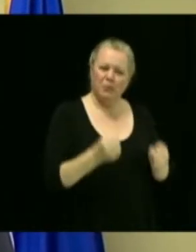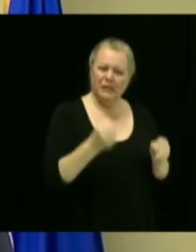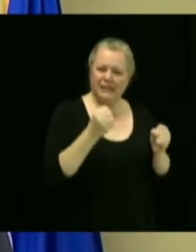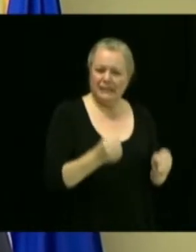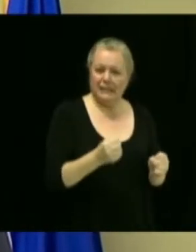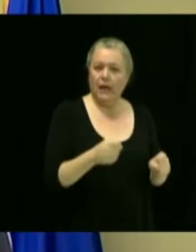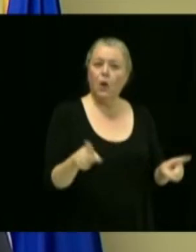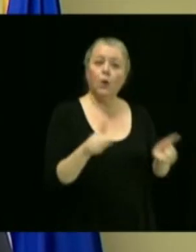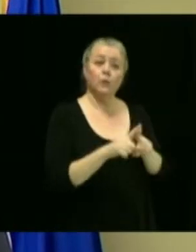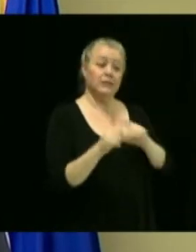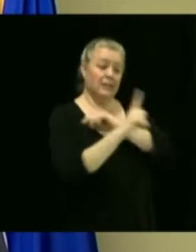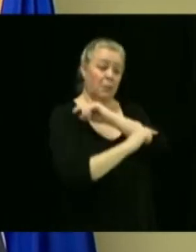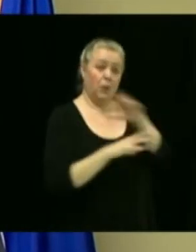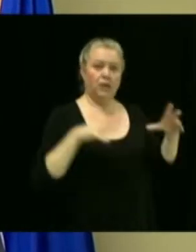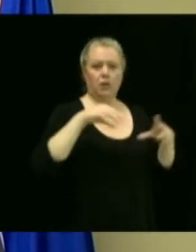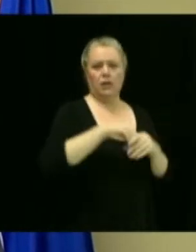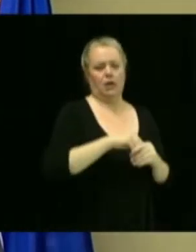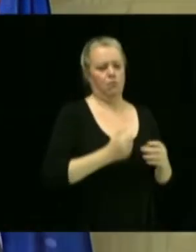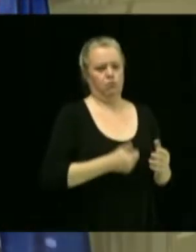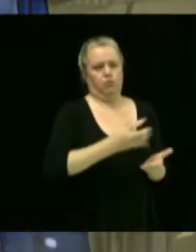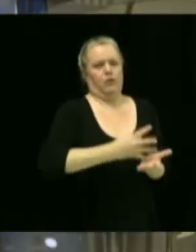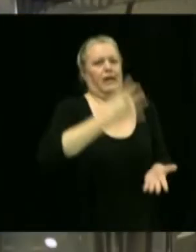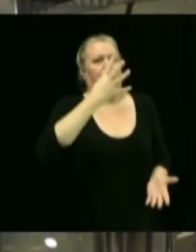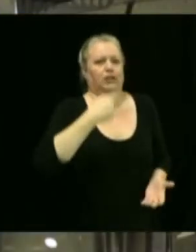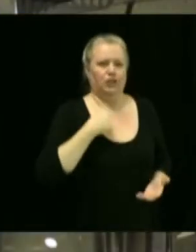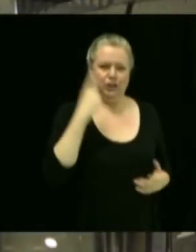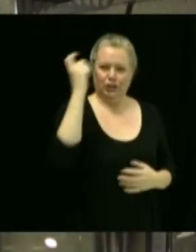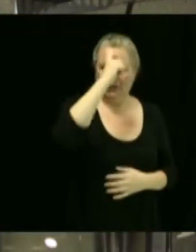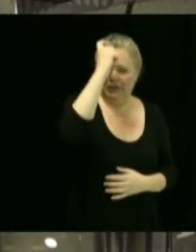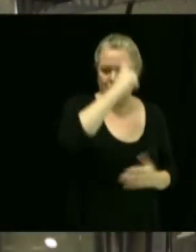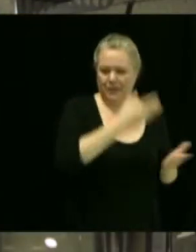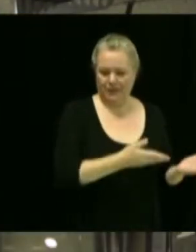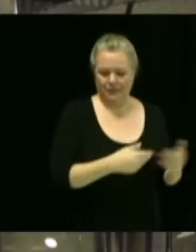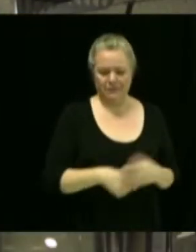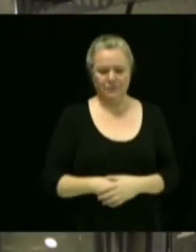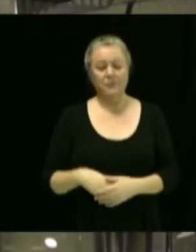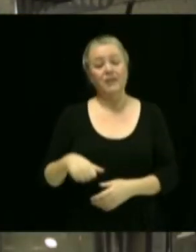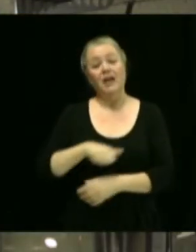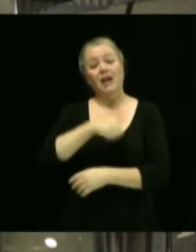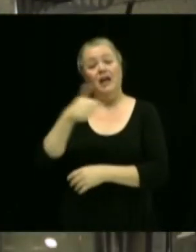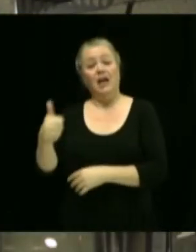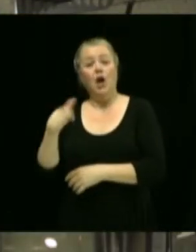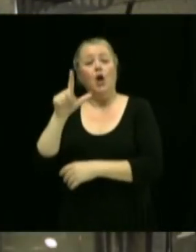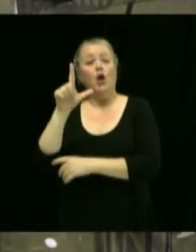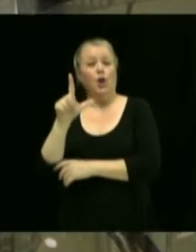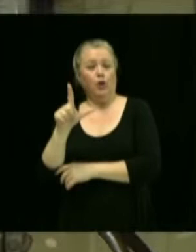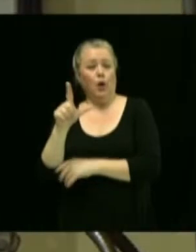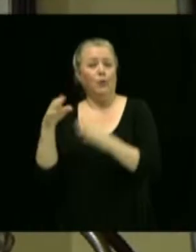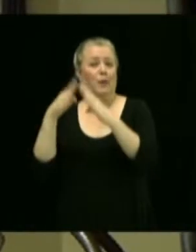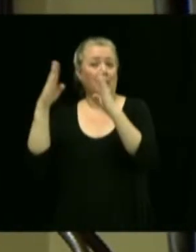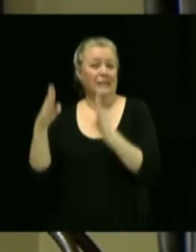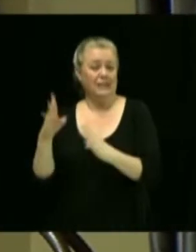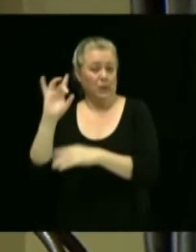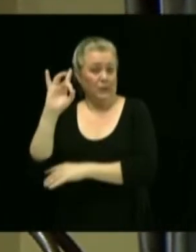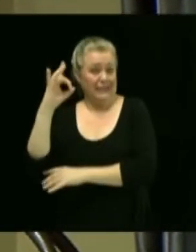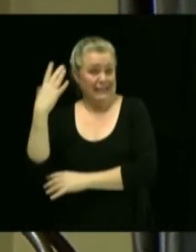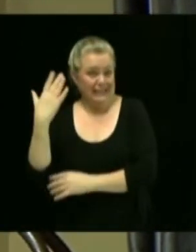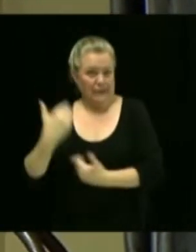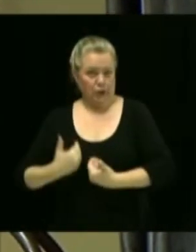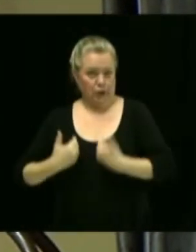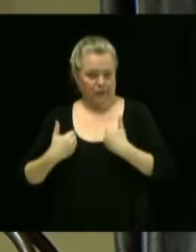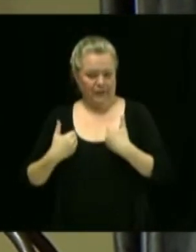Et finalement, deux entreprises, Lecomte Maison Style de Vie et Rémax Élite